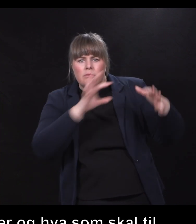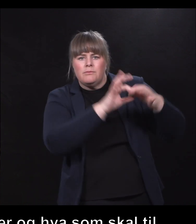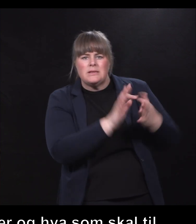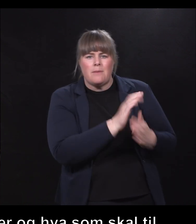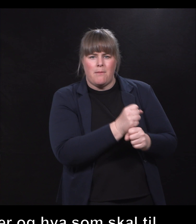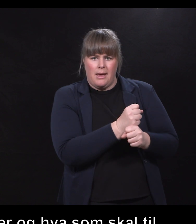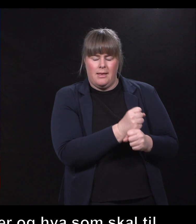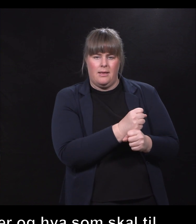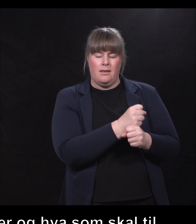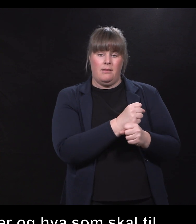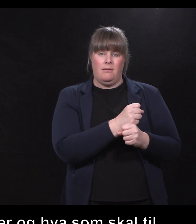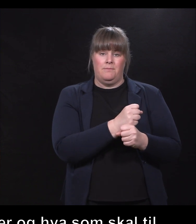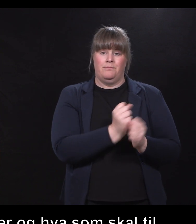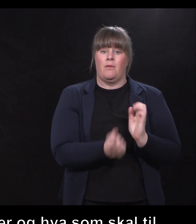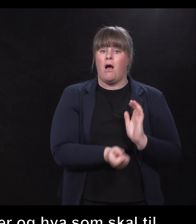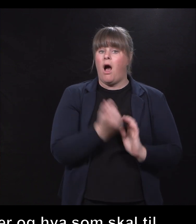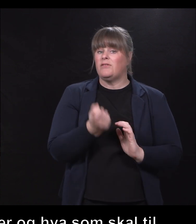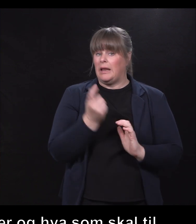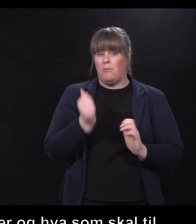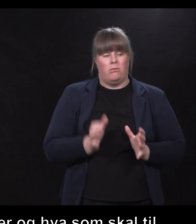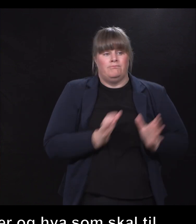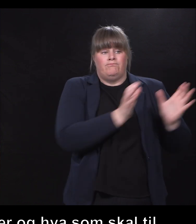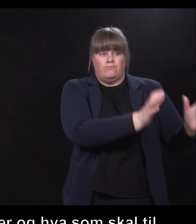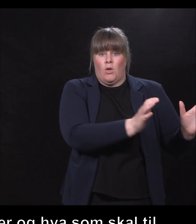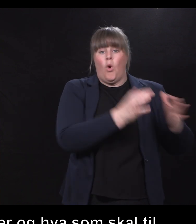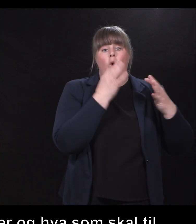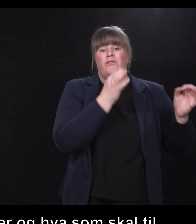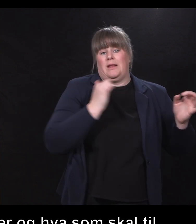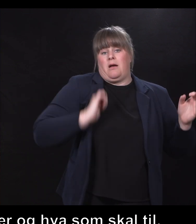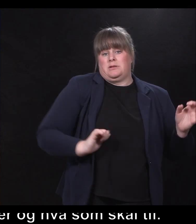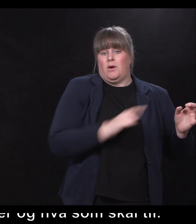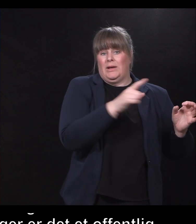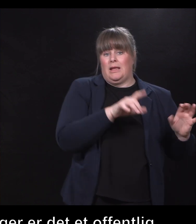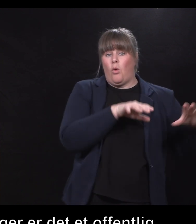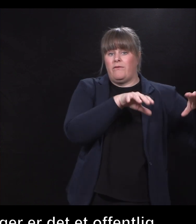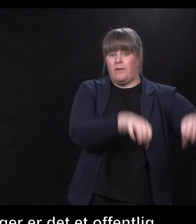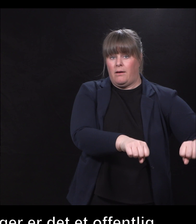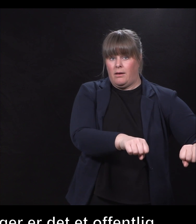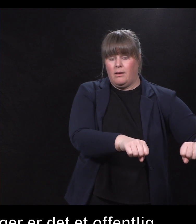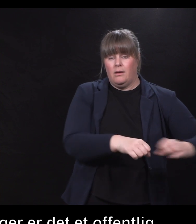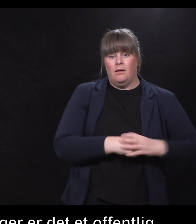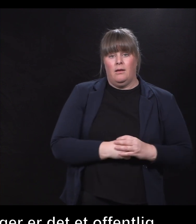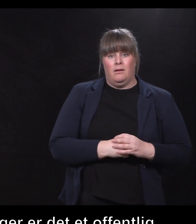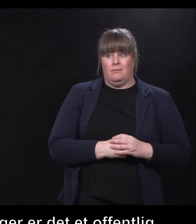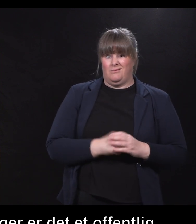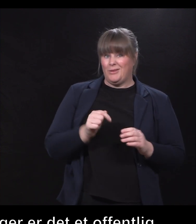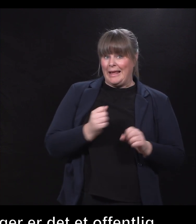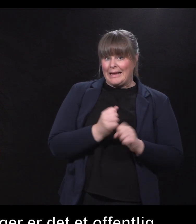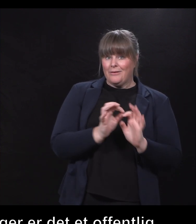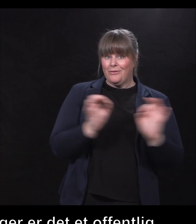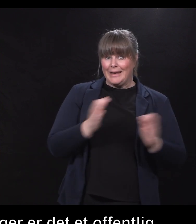noen ganger bør det være et offentlig ansvar, og kan ta over. Så jeg tenker jo det er en fin avslutning til,